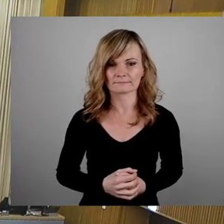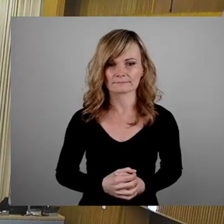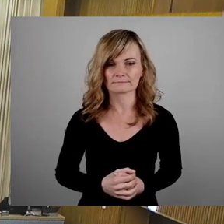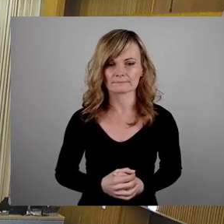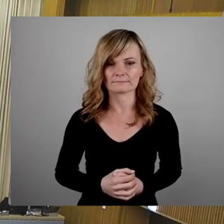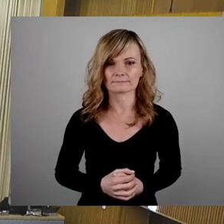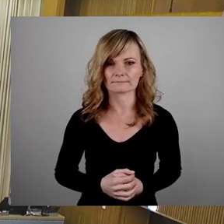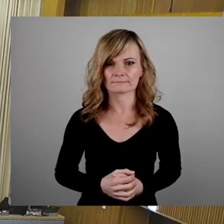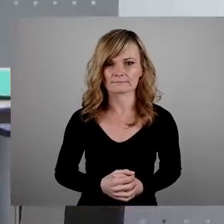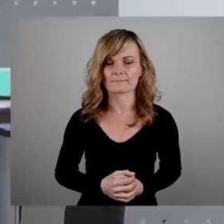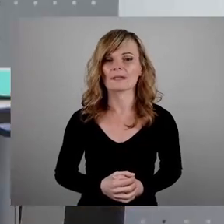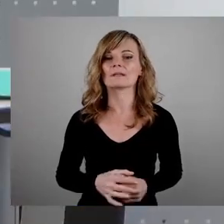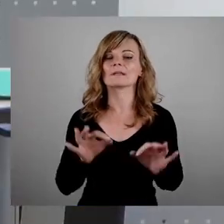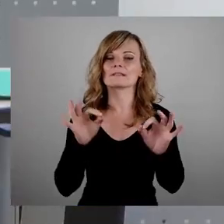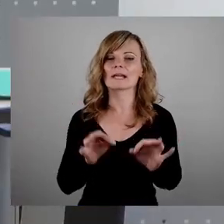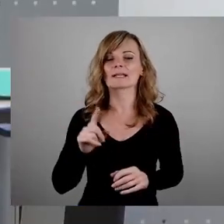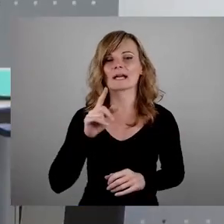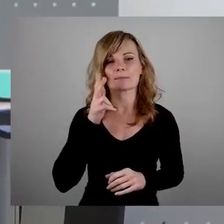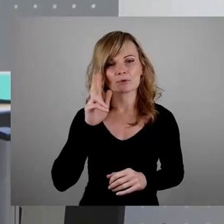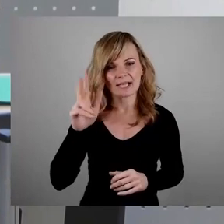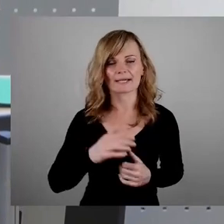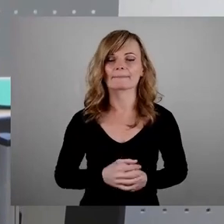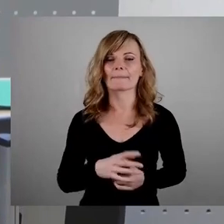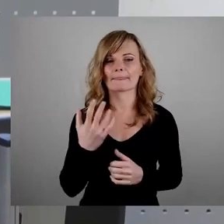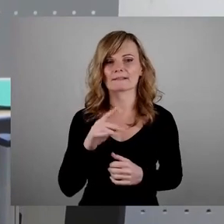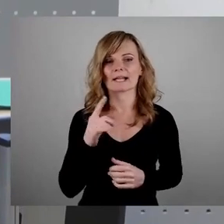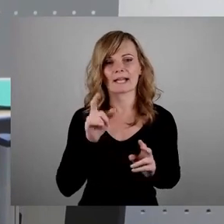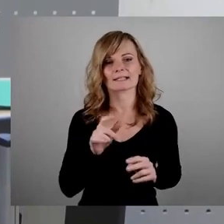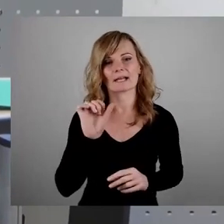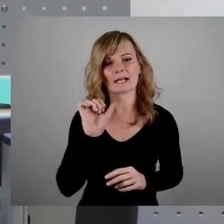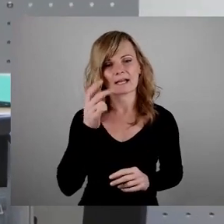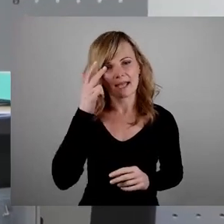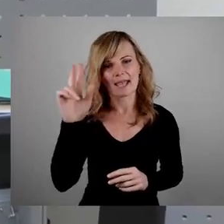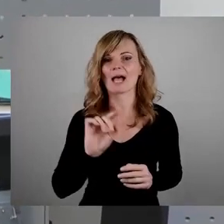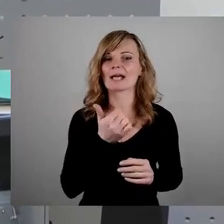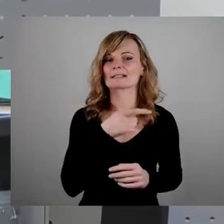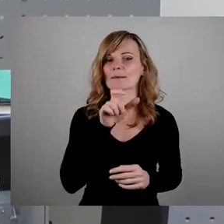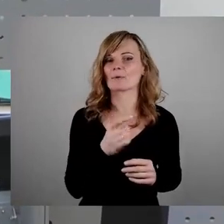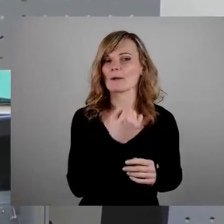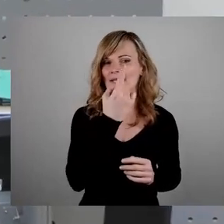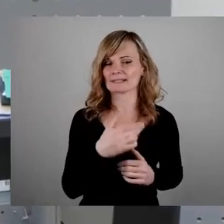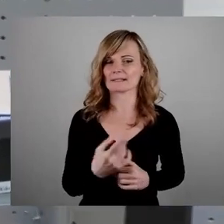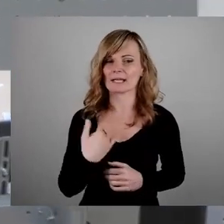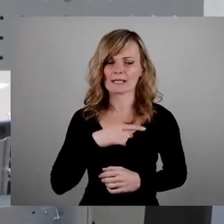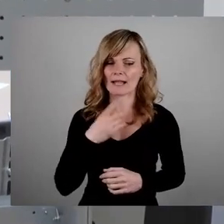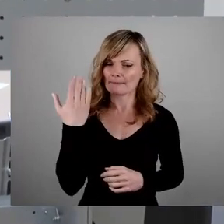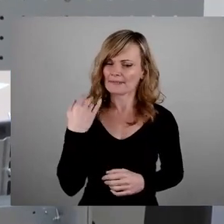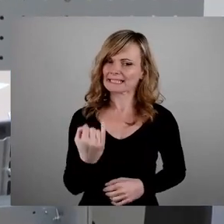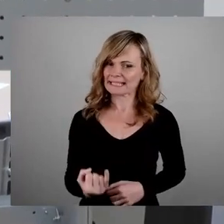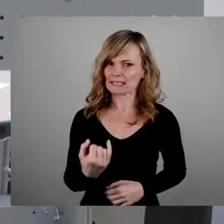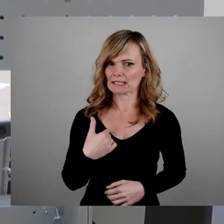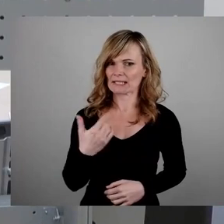Sehr geehrte Damen und Herren. Sehr geehrter Herr erster Bürgermeister. Als ich noch ein Kind war, durfte ich hin und wieder